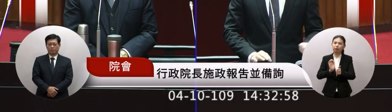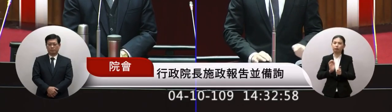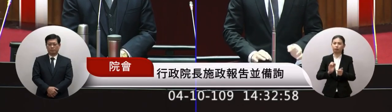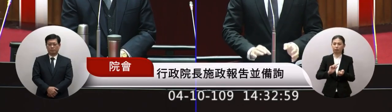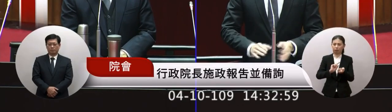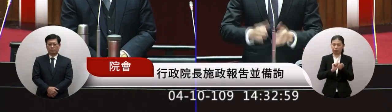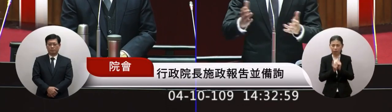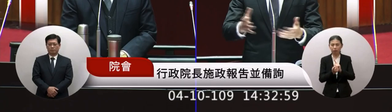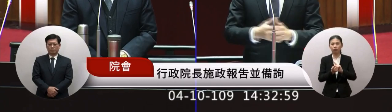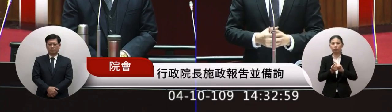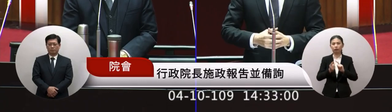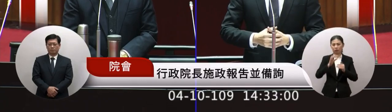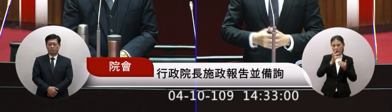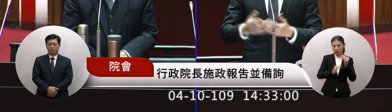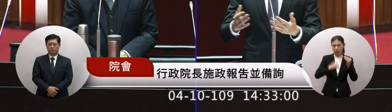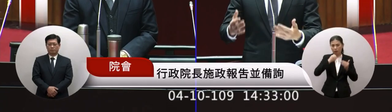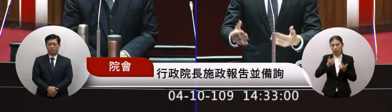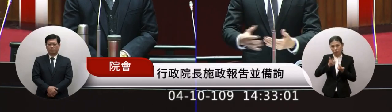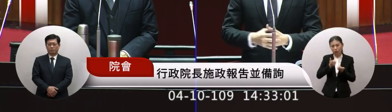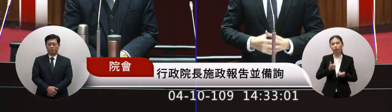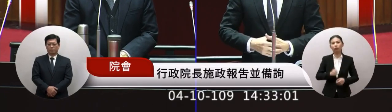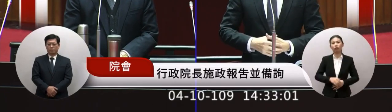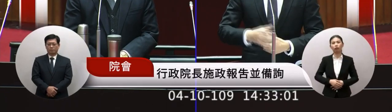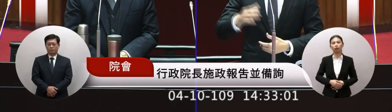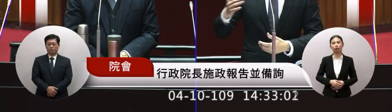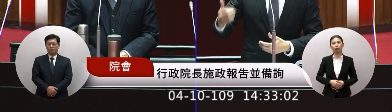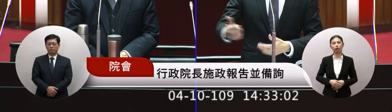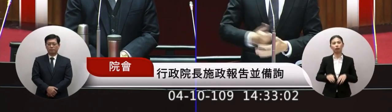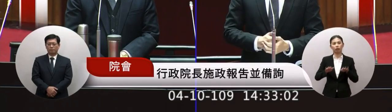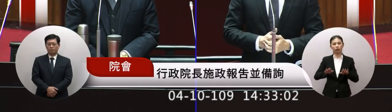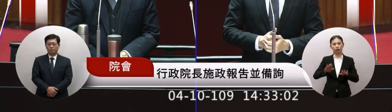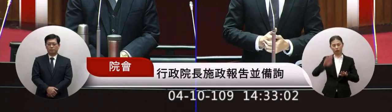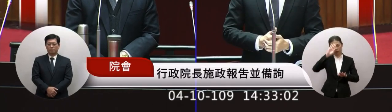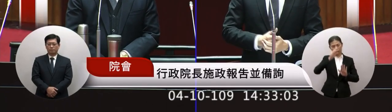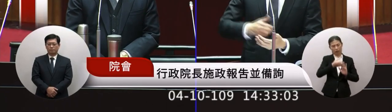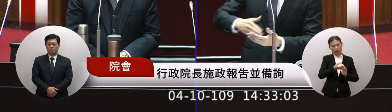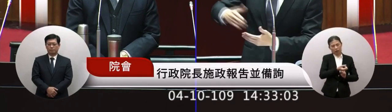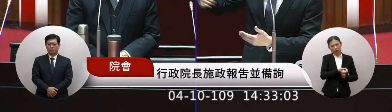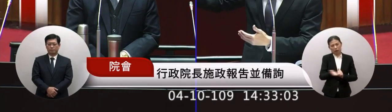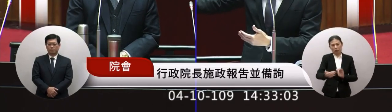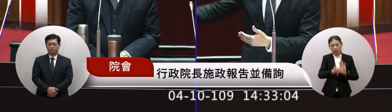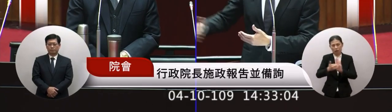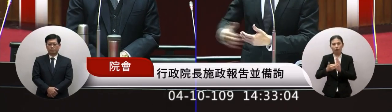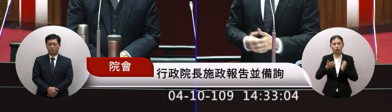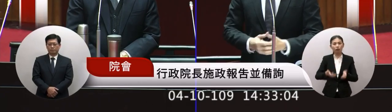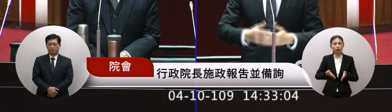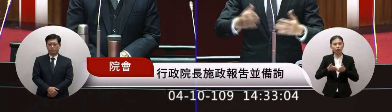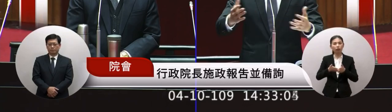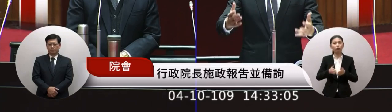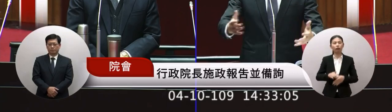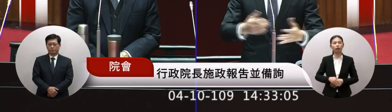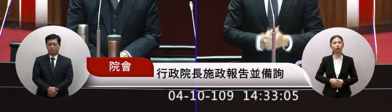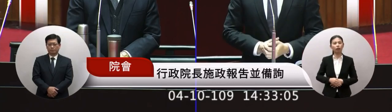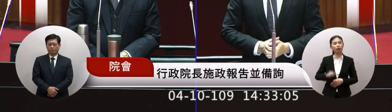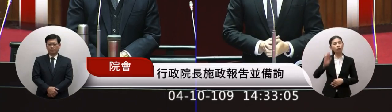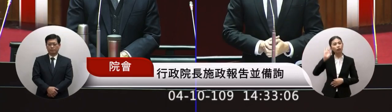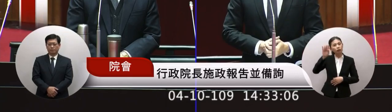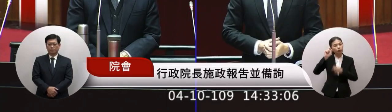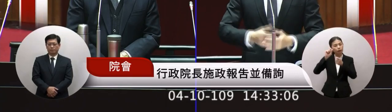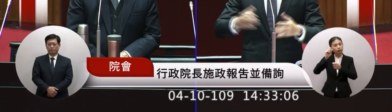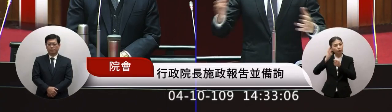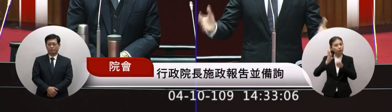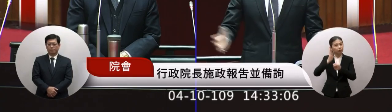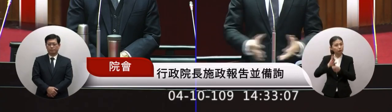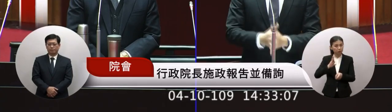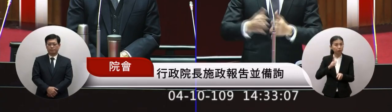政策的工作所以說在這裡當然我相信現在這個期間風業很重要但是未來這四年不知道說這個議長